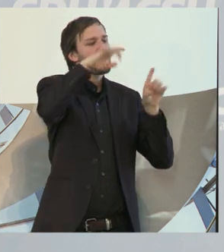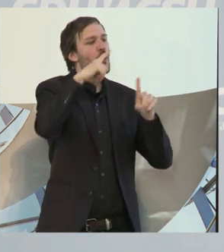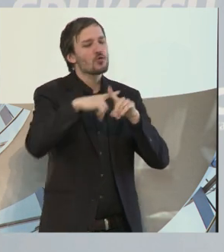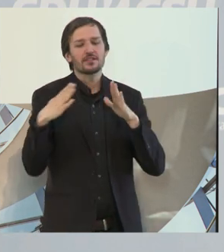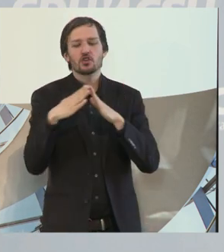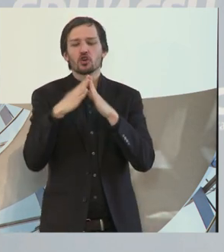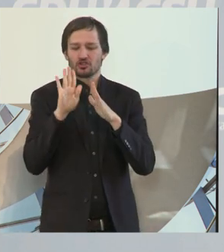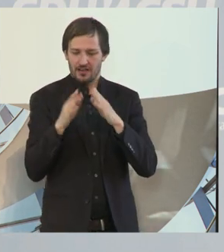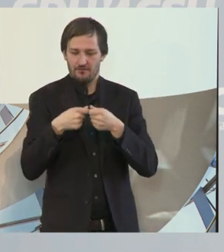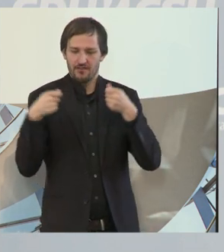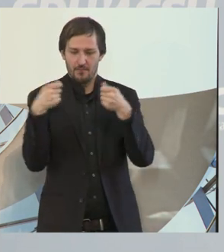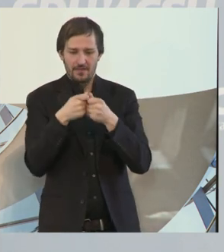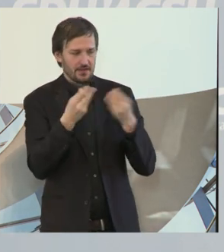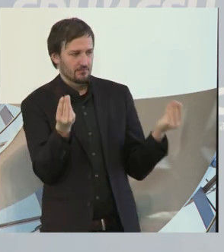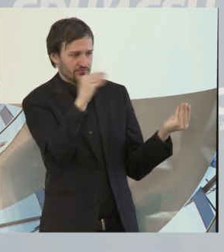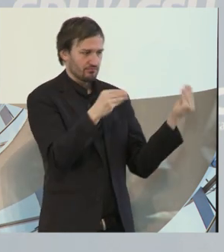Verbände.